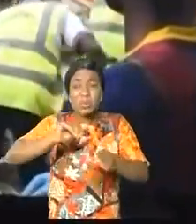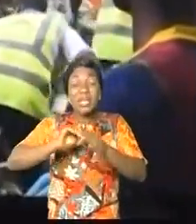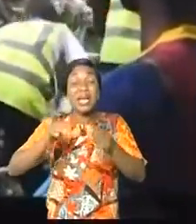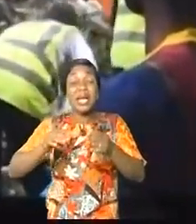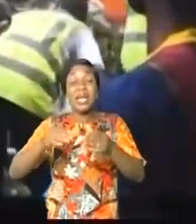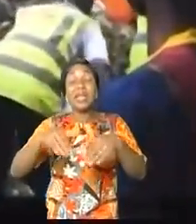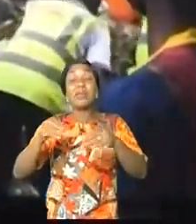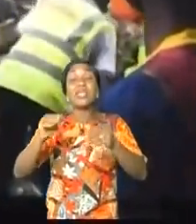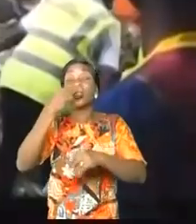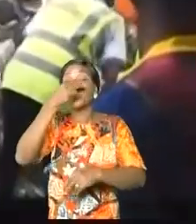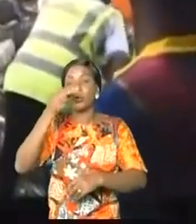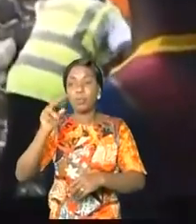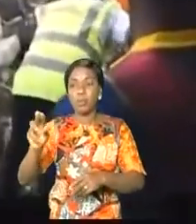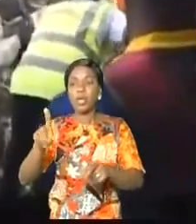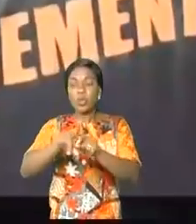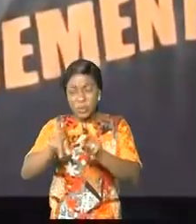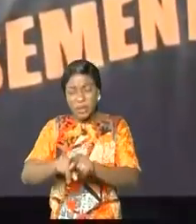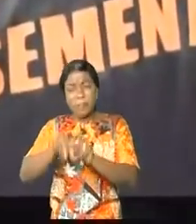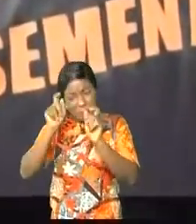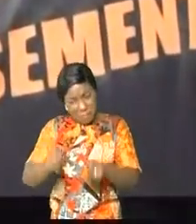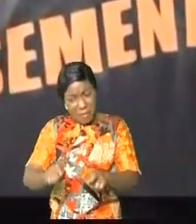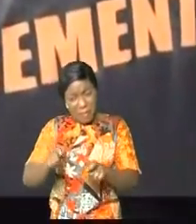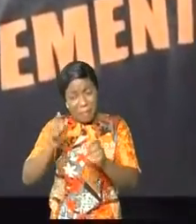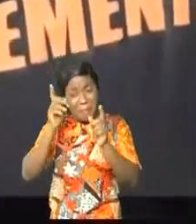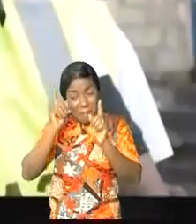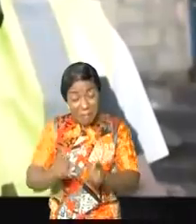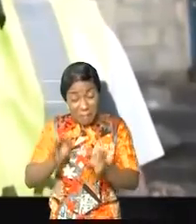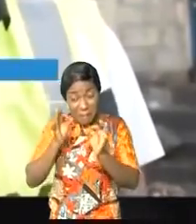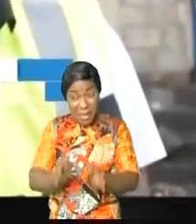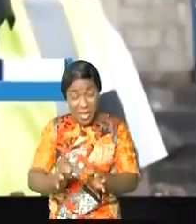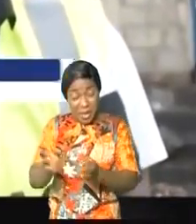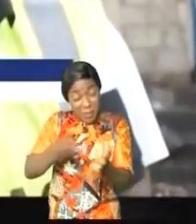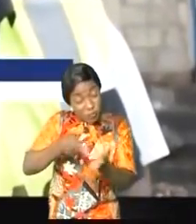Pourtant, une taxe est perçue pour cette fin utile.